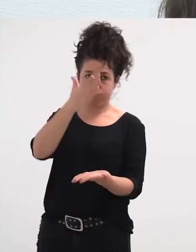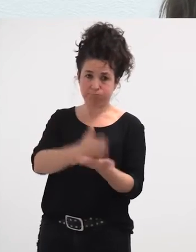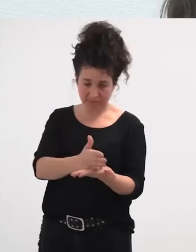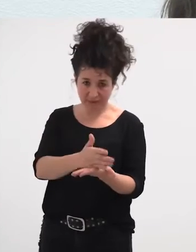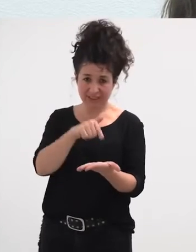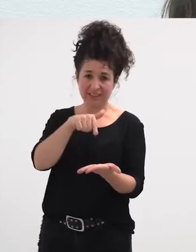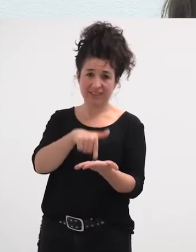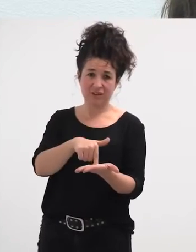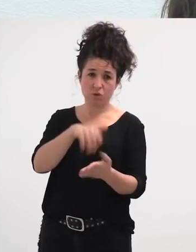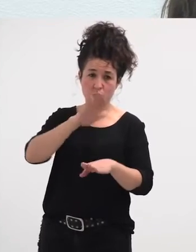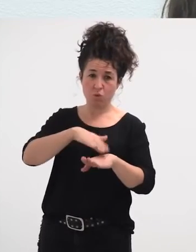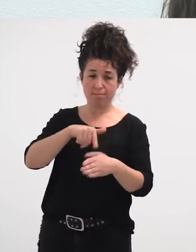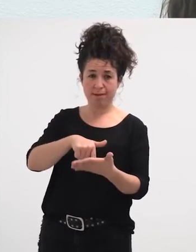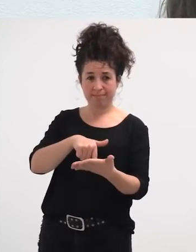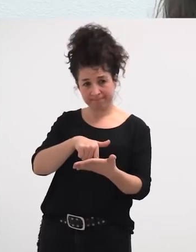seguraski,